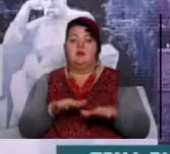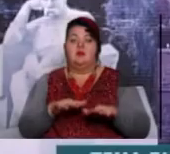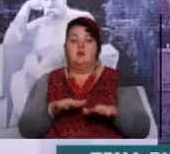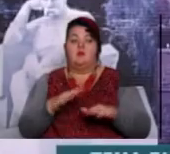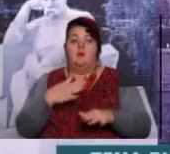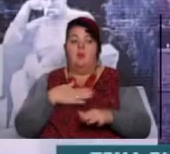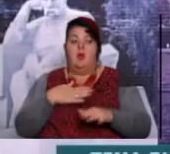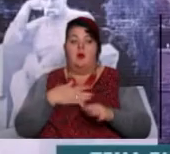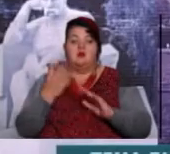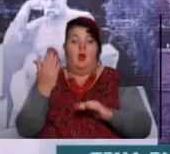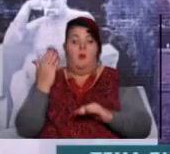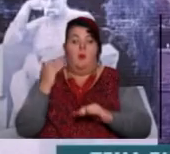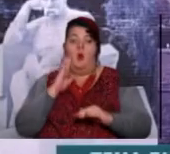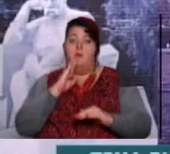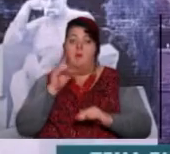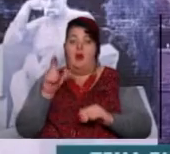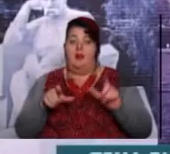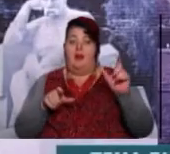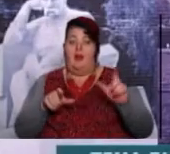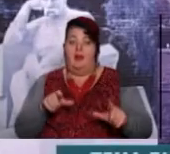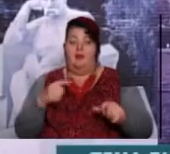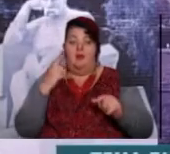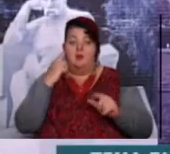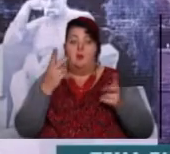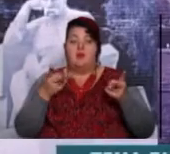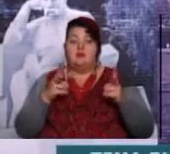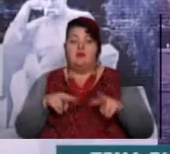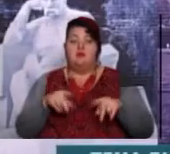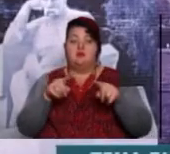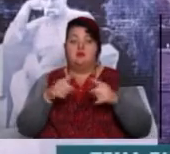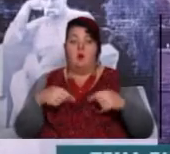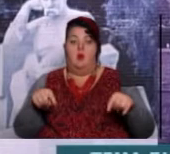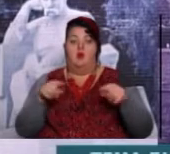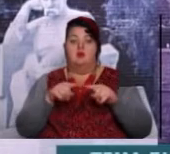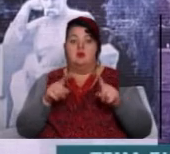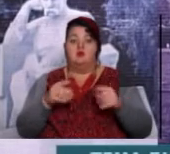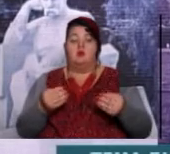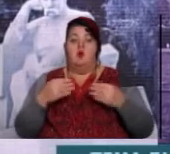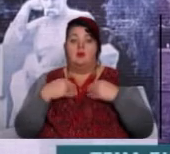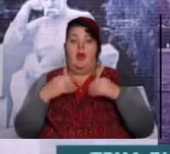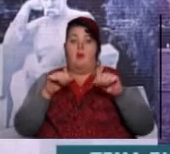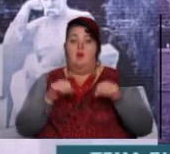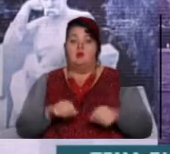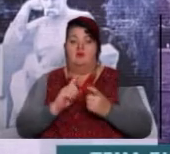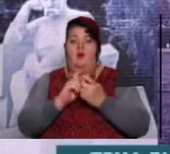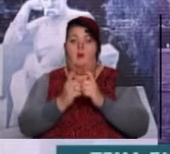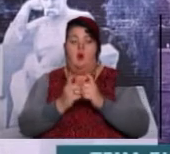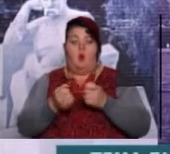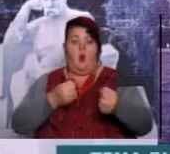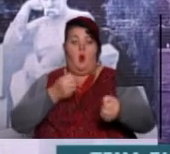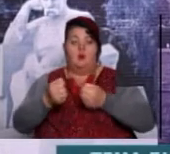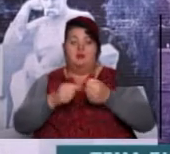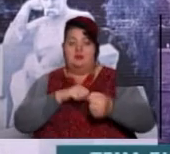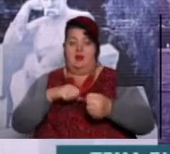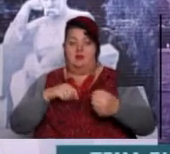наших попередників і, я думаю, залишили цю організацію, що дає можливість нам боротися самим проти